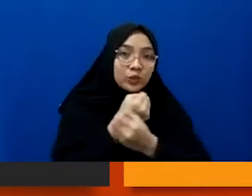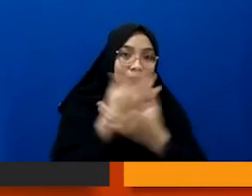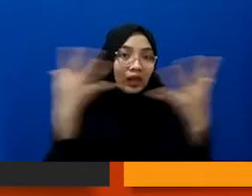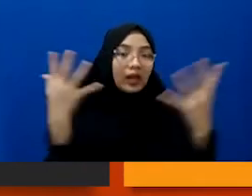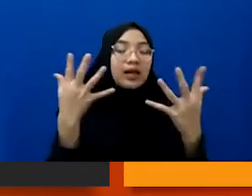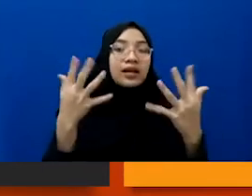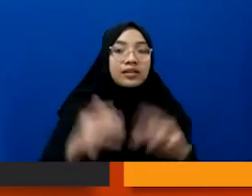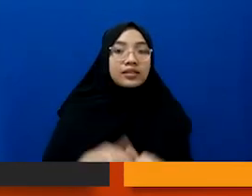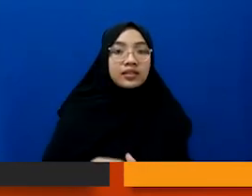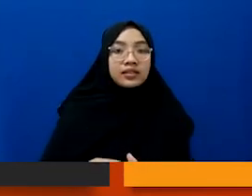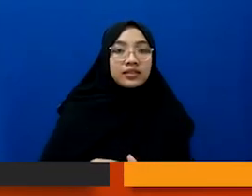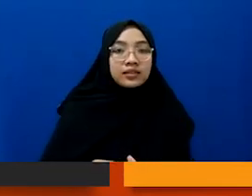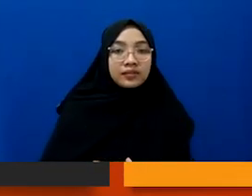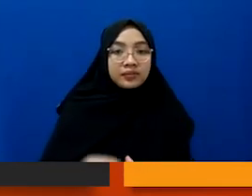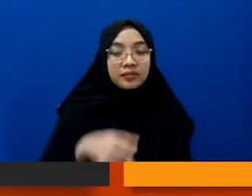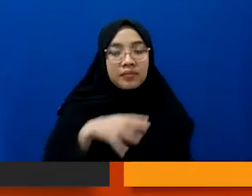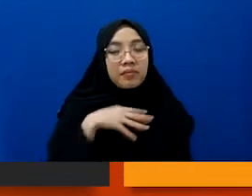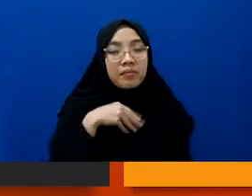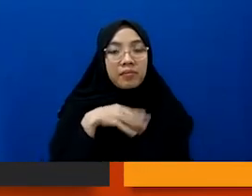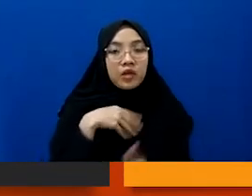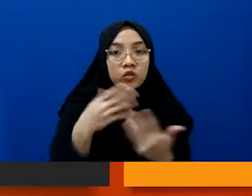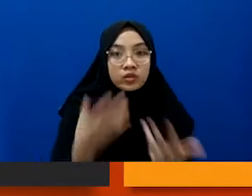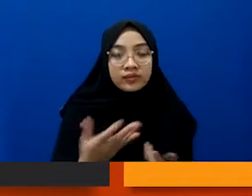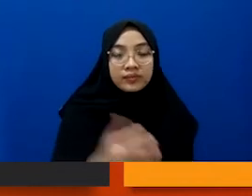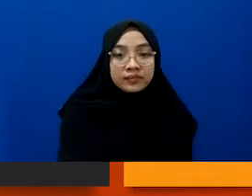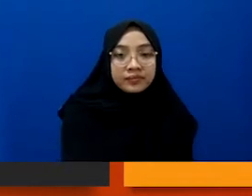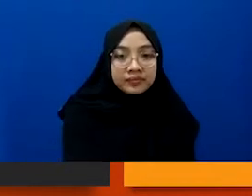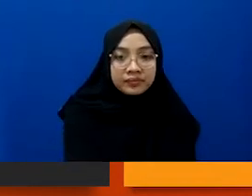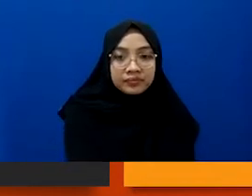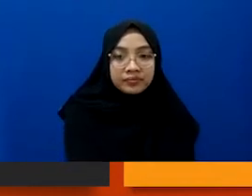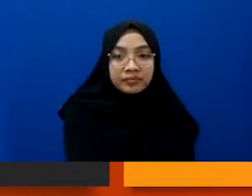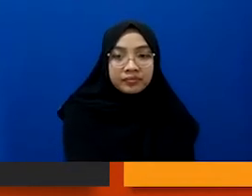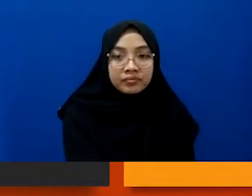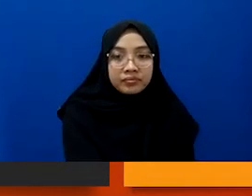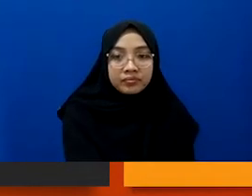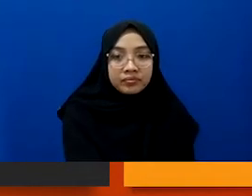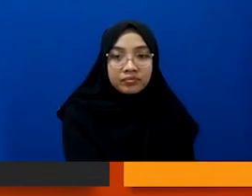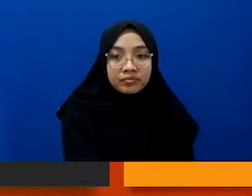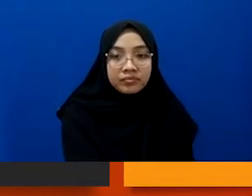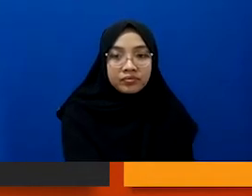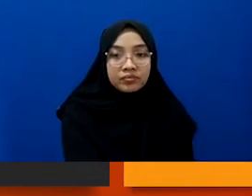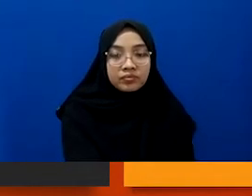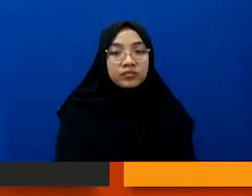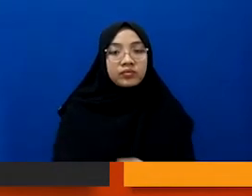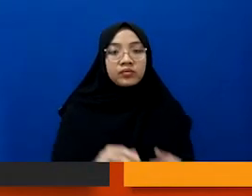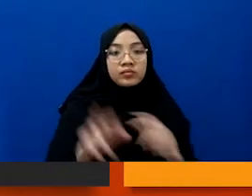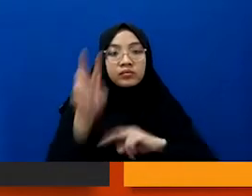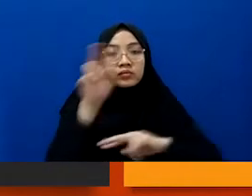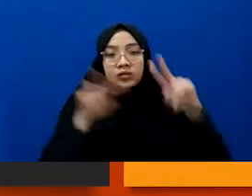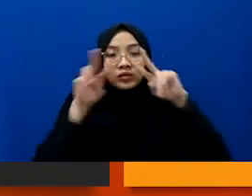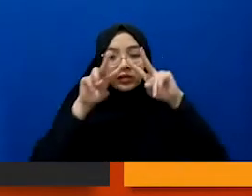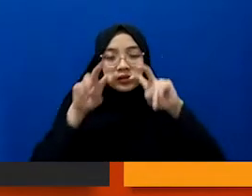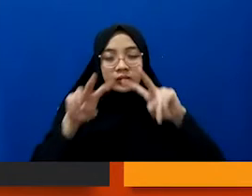Jadi maksudnya gini, bahwa dalam sebuah investigasi itu,